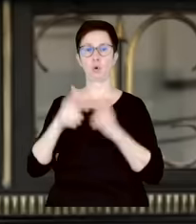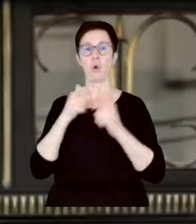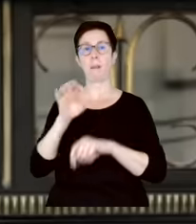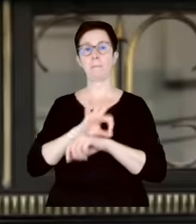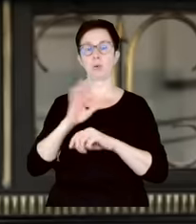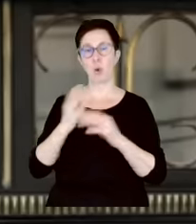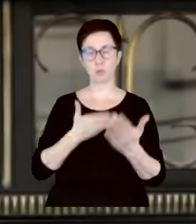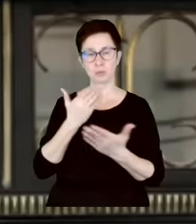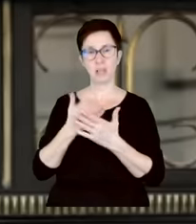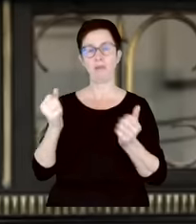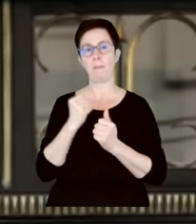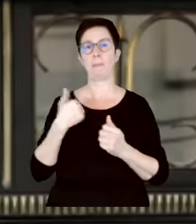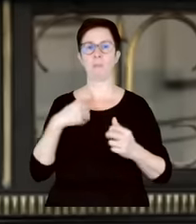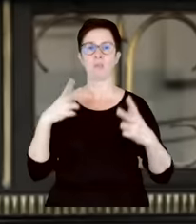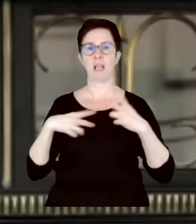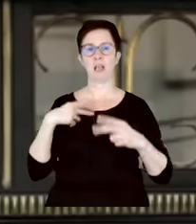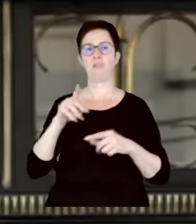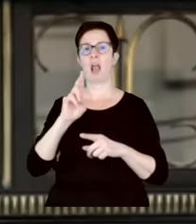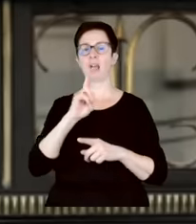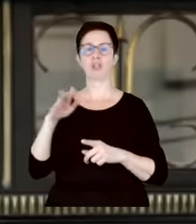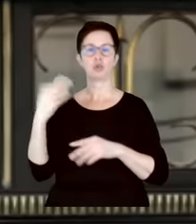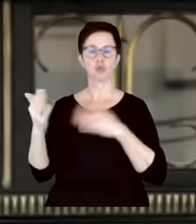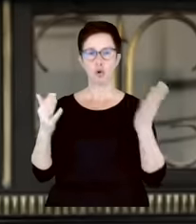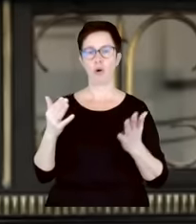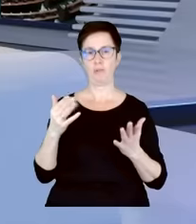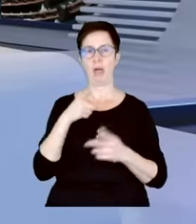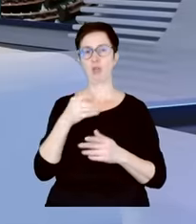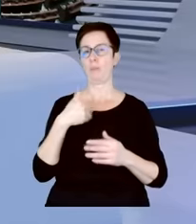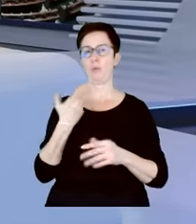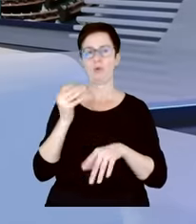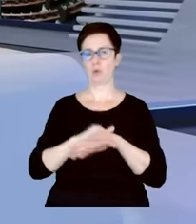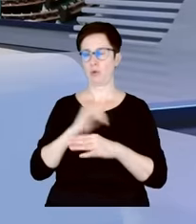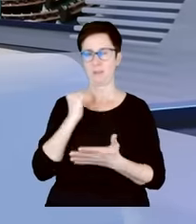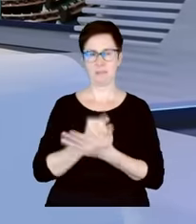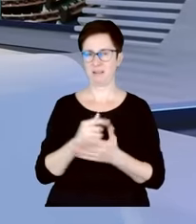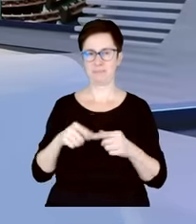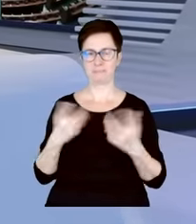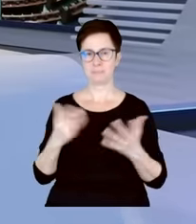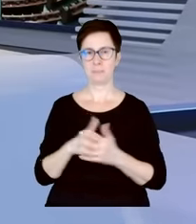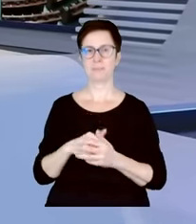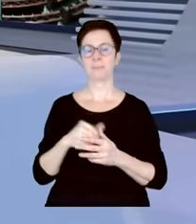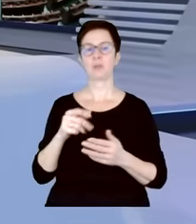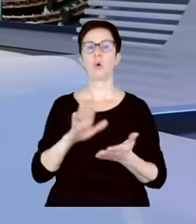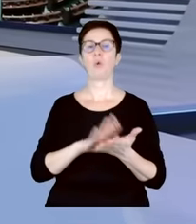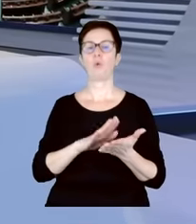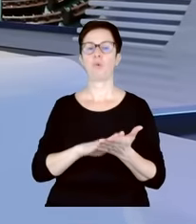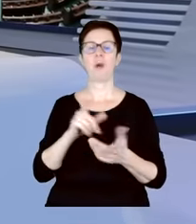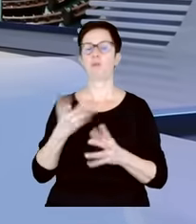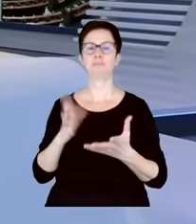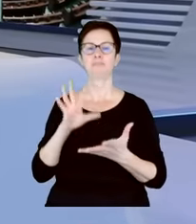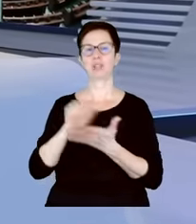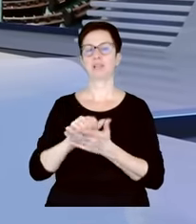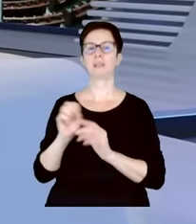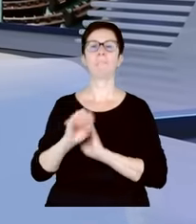satysfakcjonowałby obydwie strony. To by było działanie zgodnie z prawem. Natomiast uchwała, no Panie redaktorze, takie przejęcie mediów